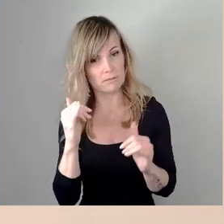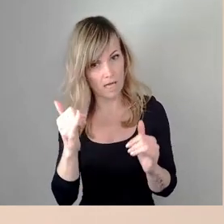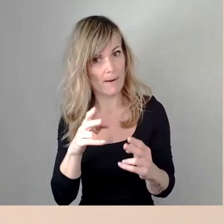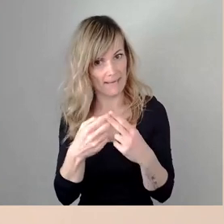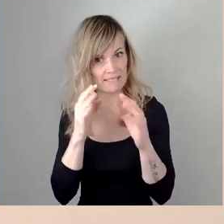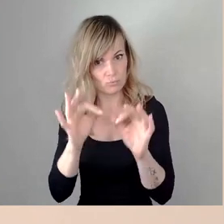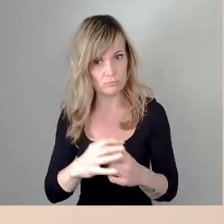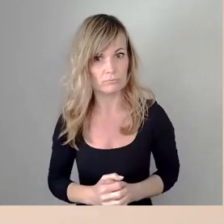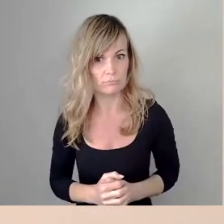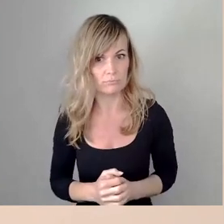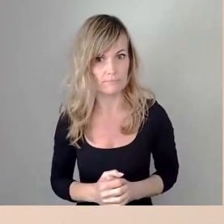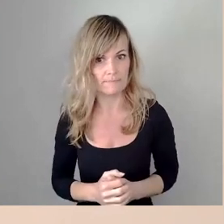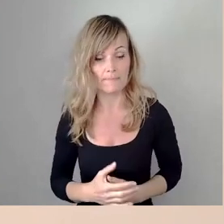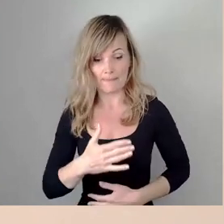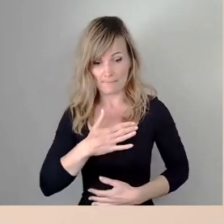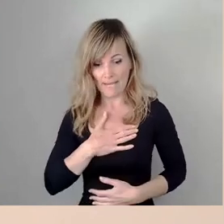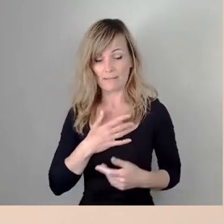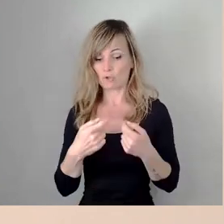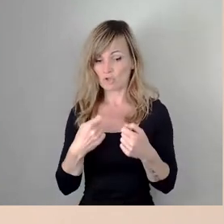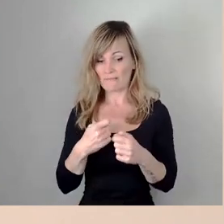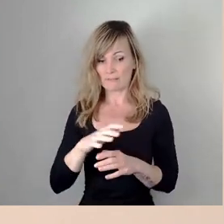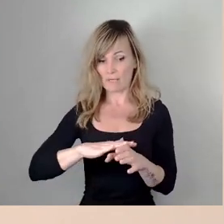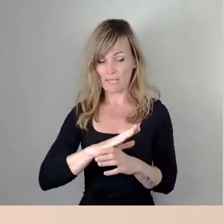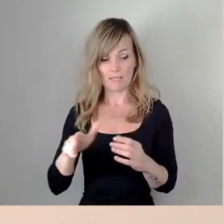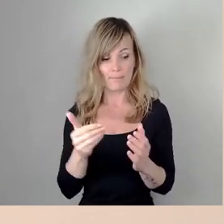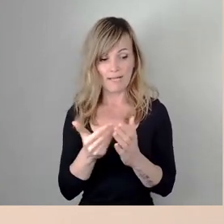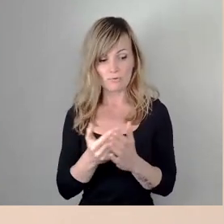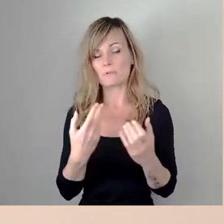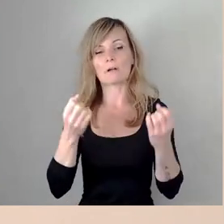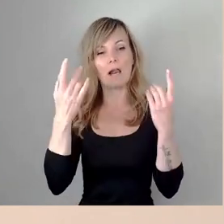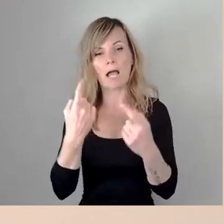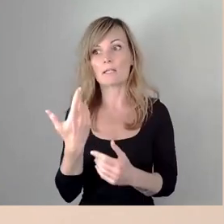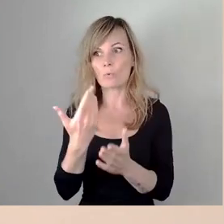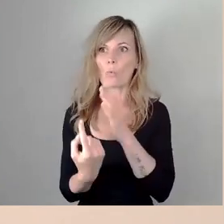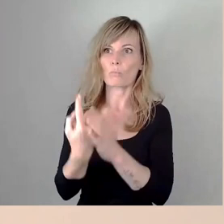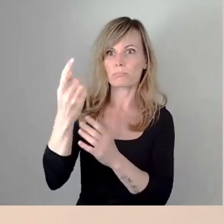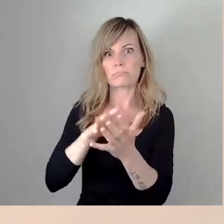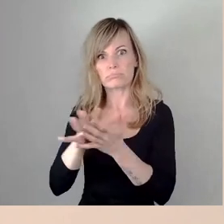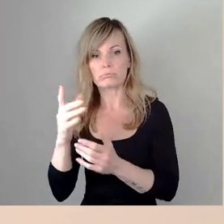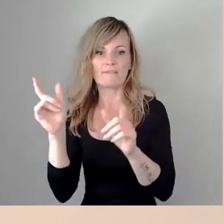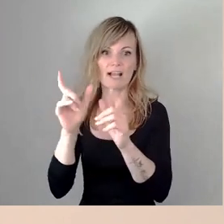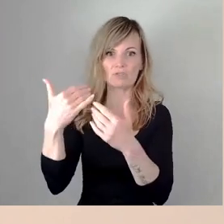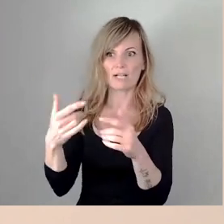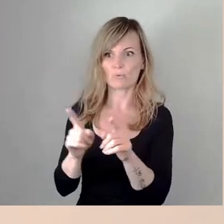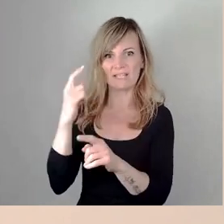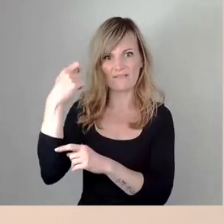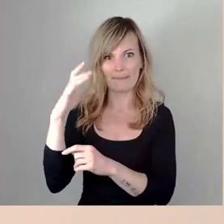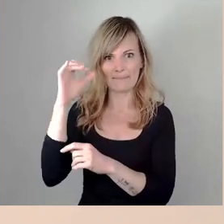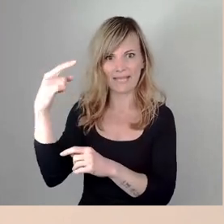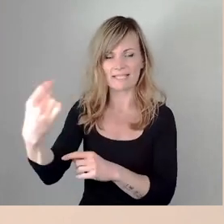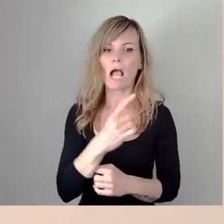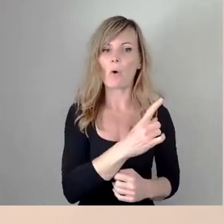in meinem Geschäftsbereich beispielsweise auch wenn das natürlich nicht so eine aufwändige Veranstaltung ist ebenfalls beliebtes Format der